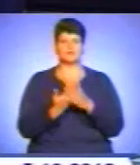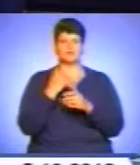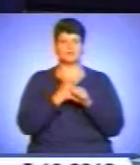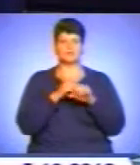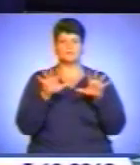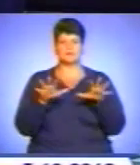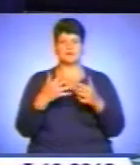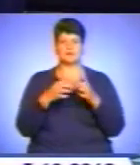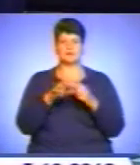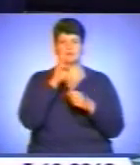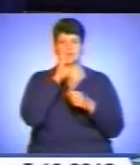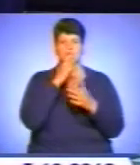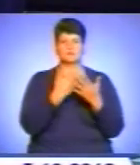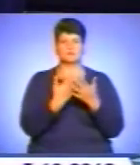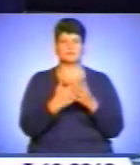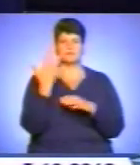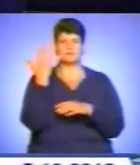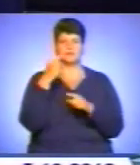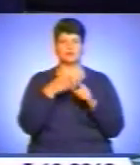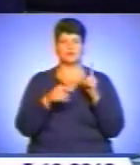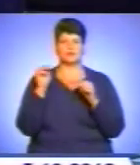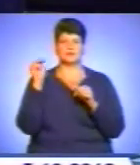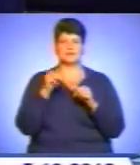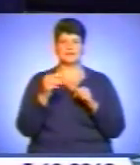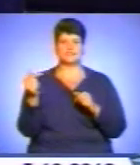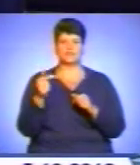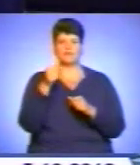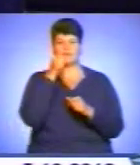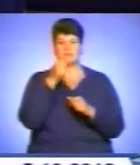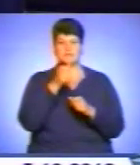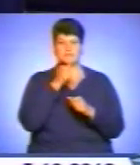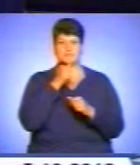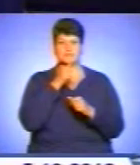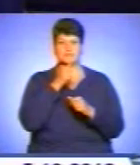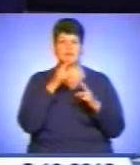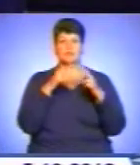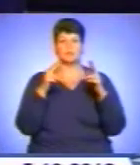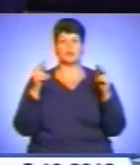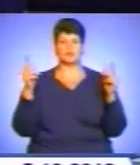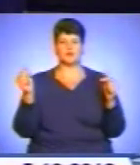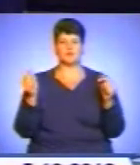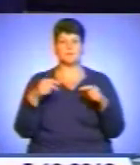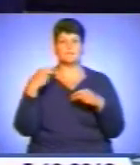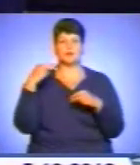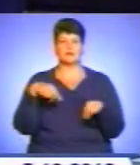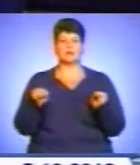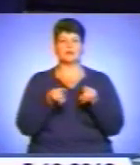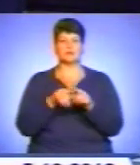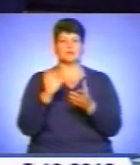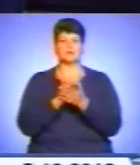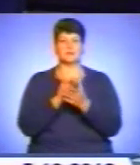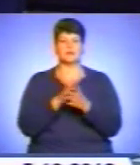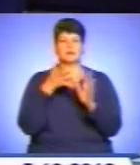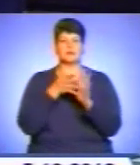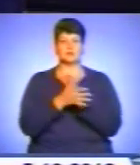із середньою заробітною платою близько 5,5 тисяч гривень на місяць. На Дніпропетровщині президент також ознайомився з реалізацією